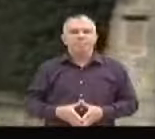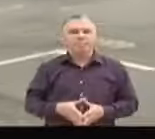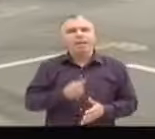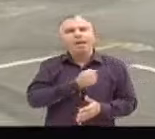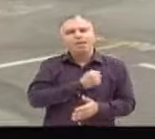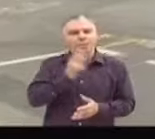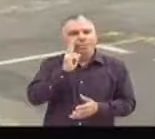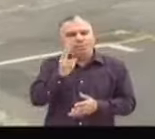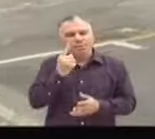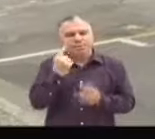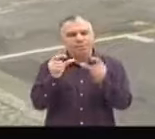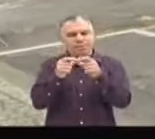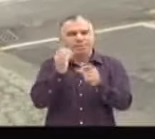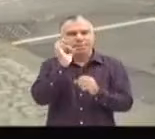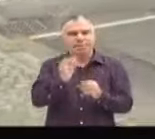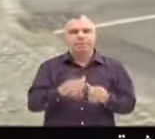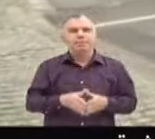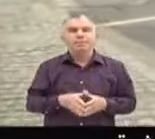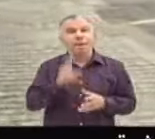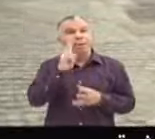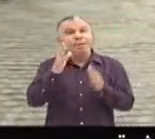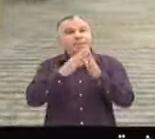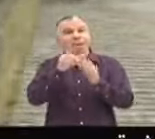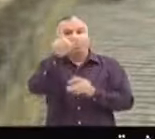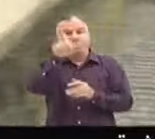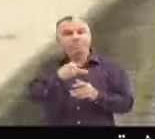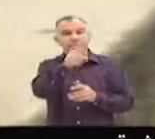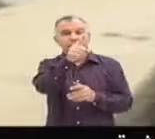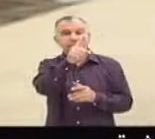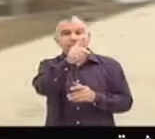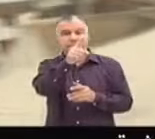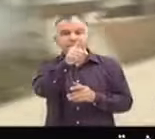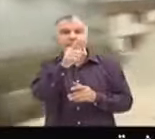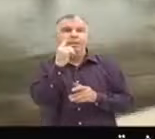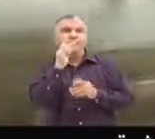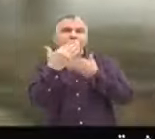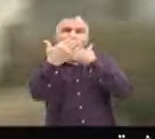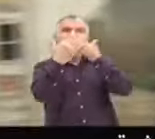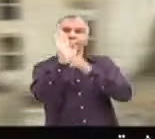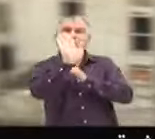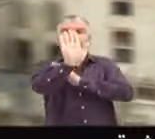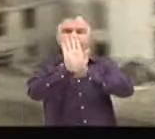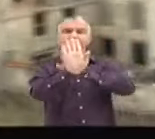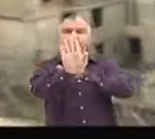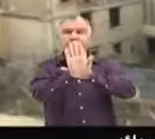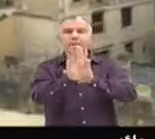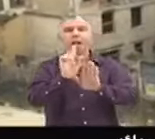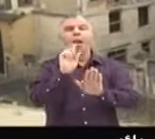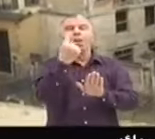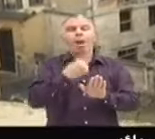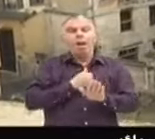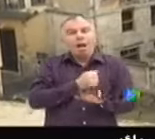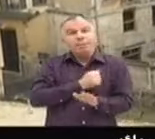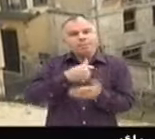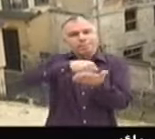Je vais vous donner un scoop. Vous voyez cette maison ? Qui est juste en face. J'ai toujours